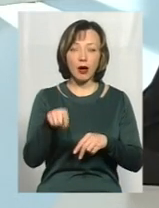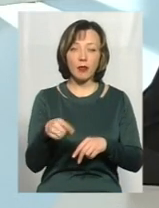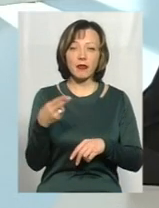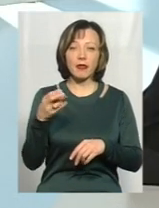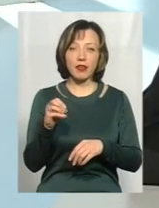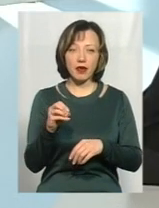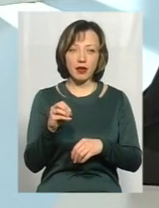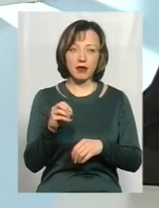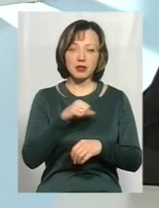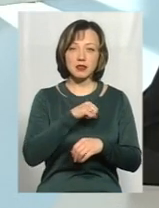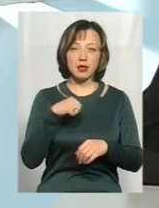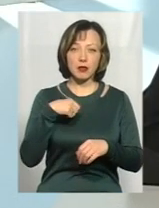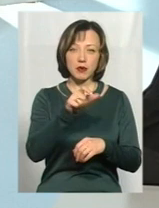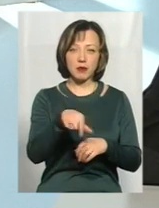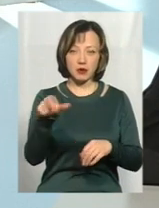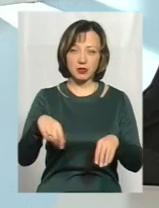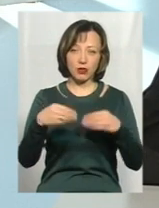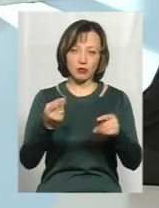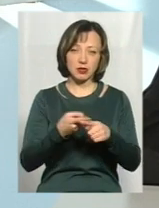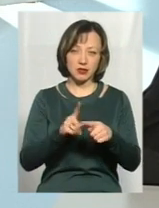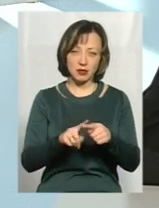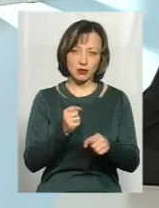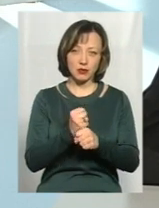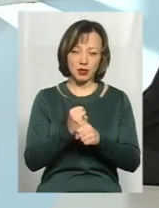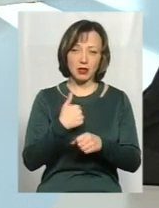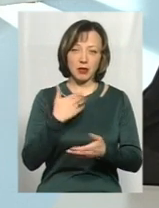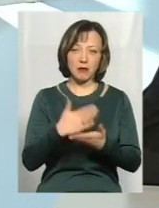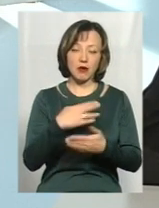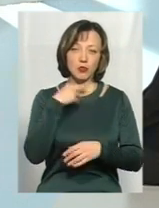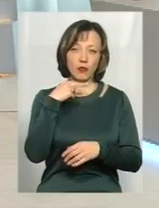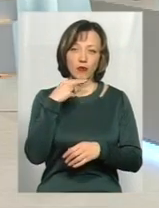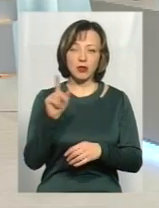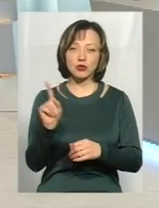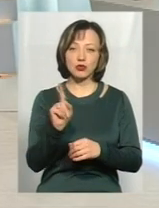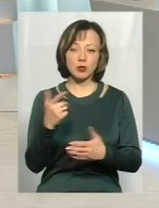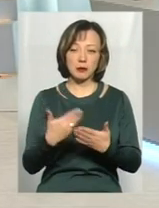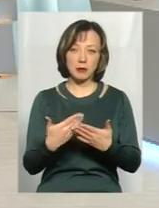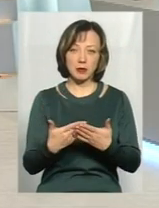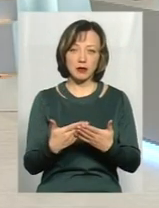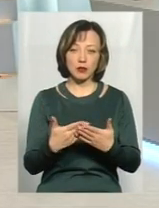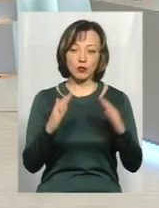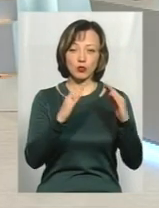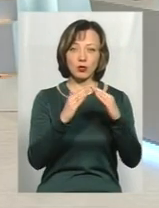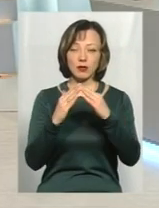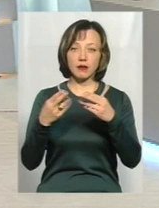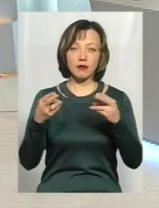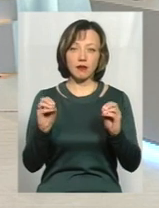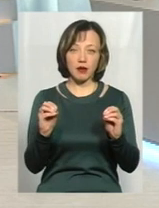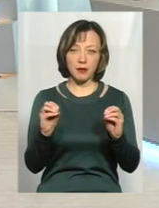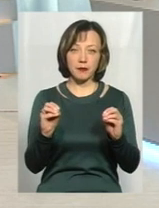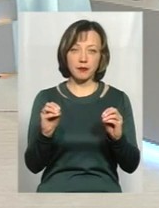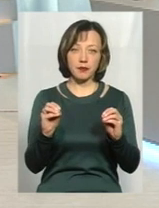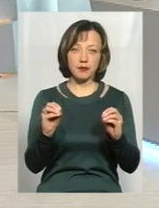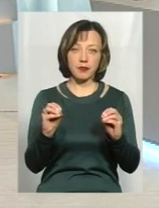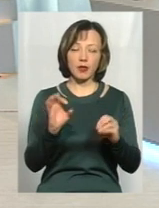мешканці, громадяни дають це зробити. Я маю на увазі, що, наприклад, взяти будинки, де чи